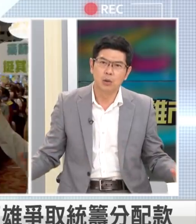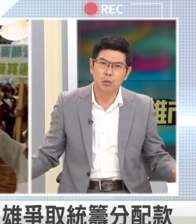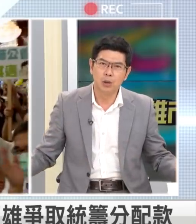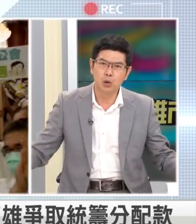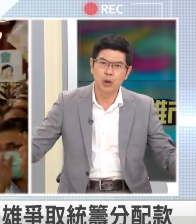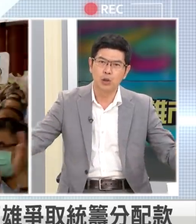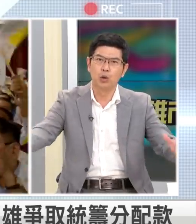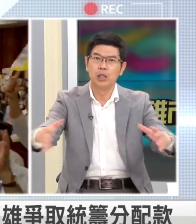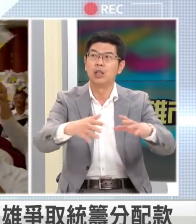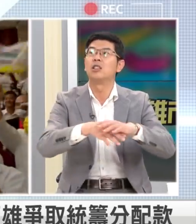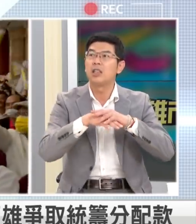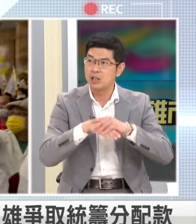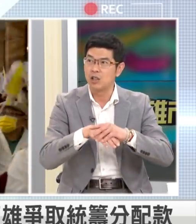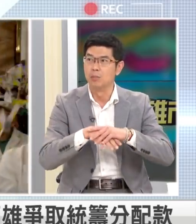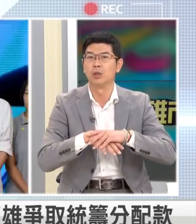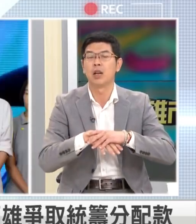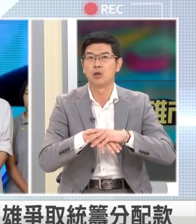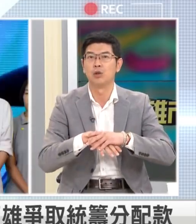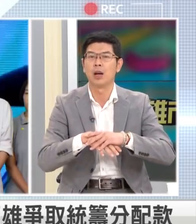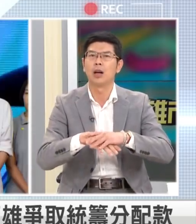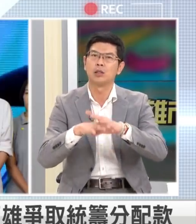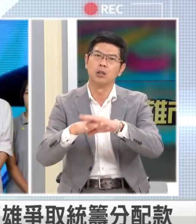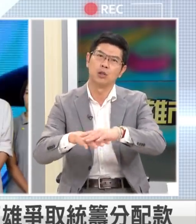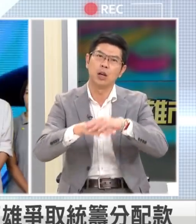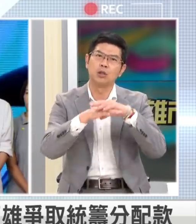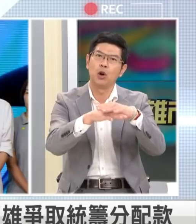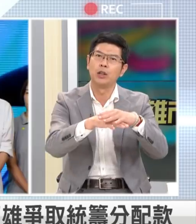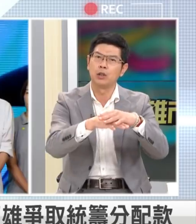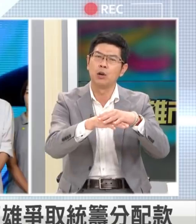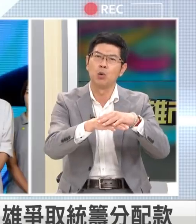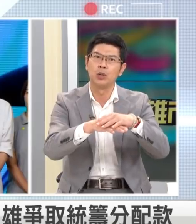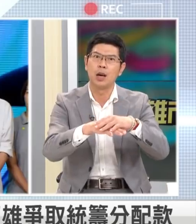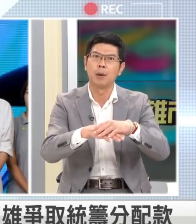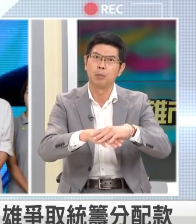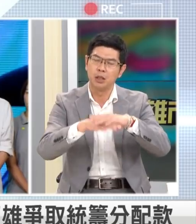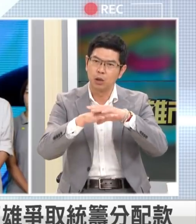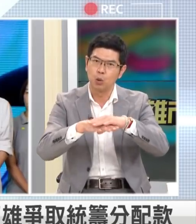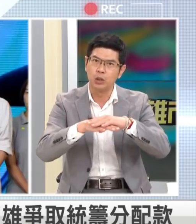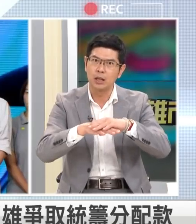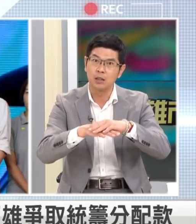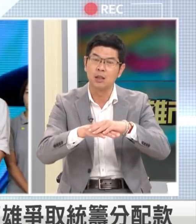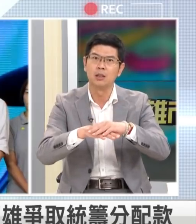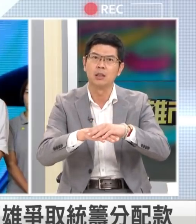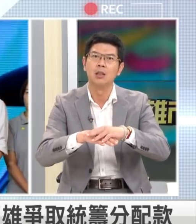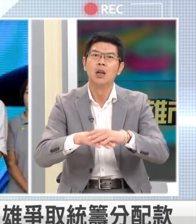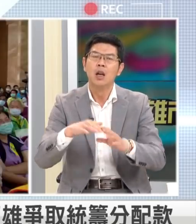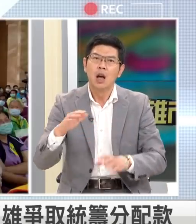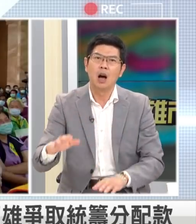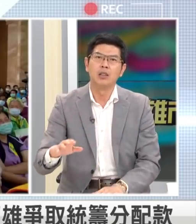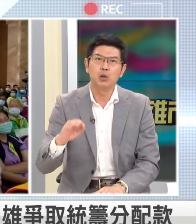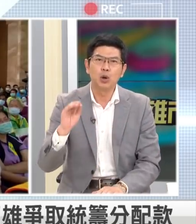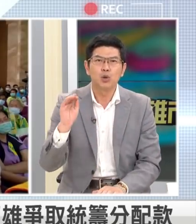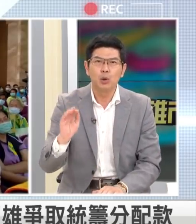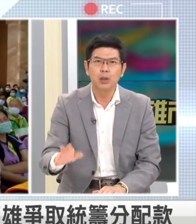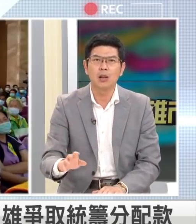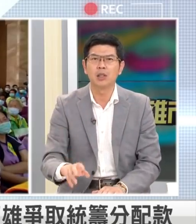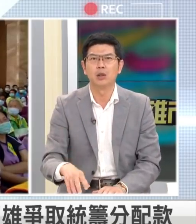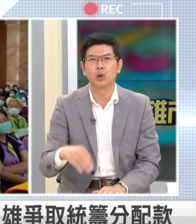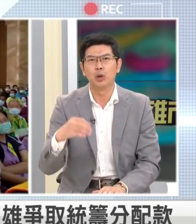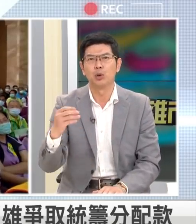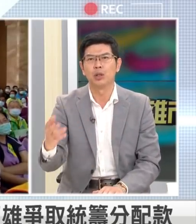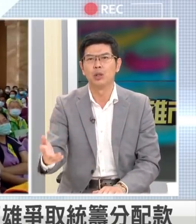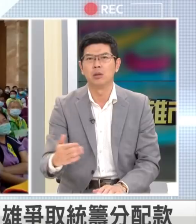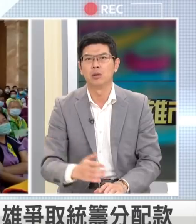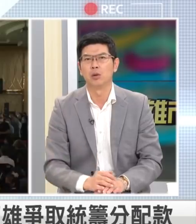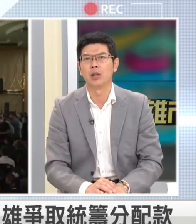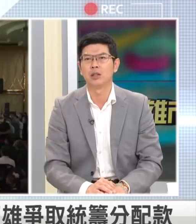这个我们的税收以前是在省不是在中央省之后后来就到国家变成国家这个层级好你所有做不到事情